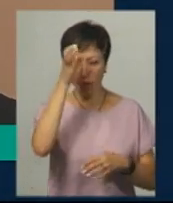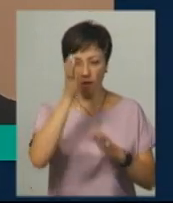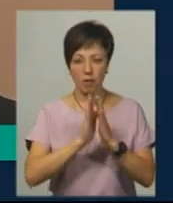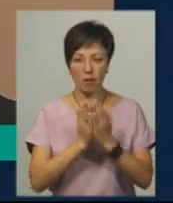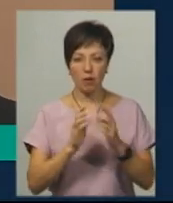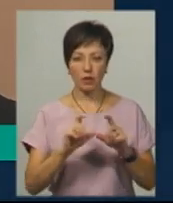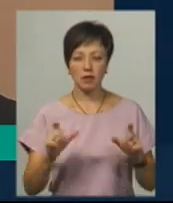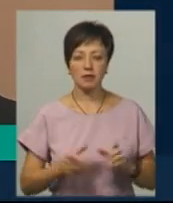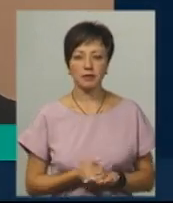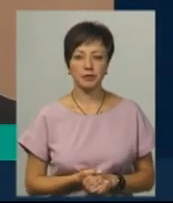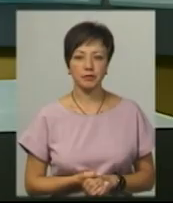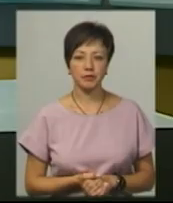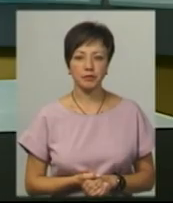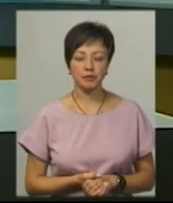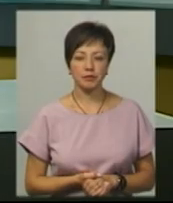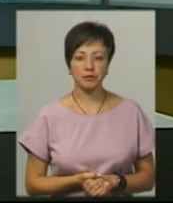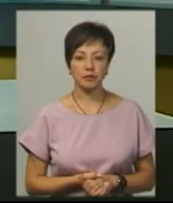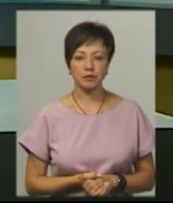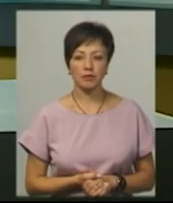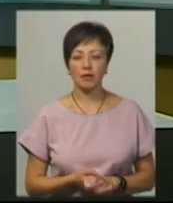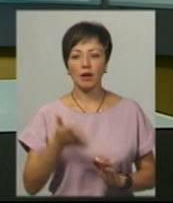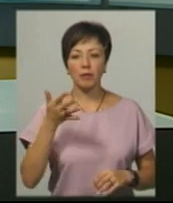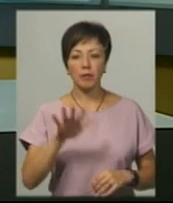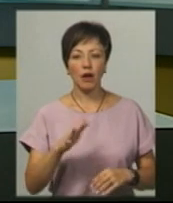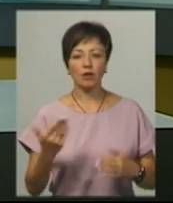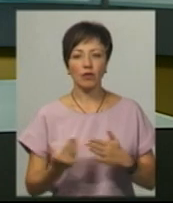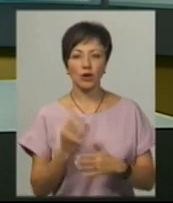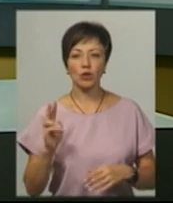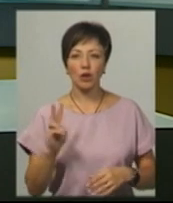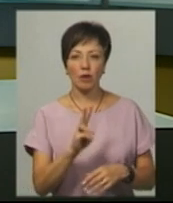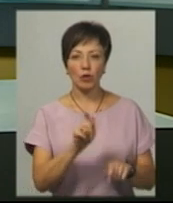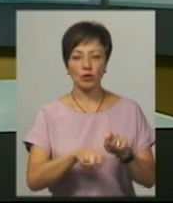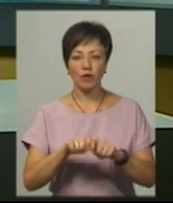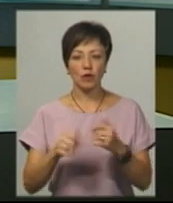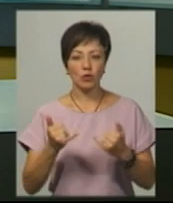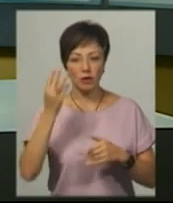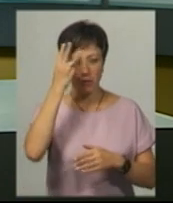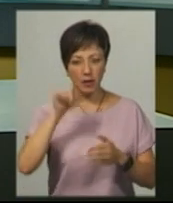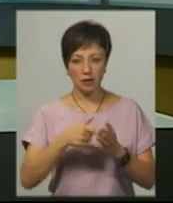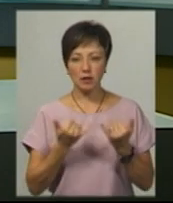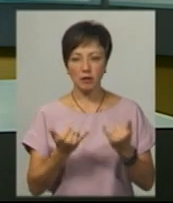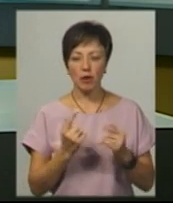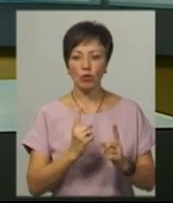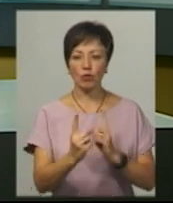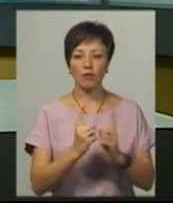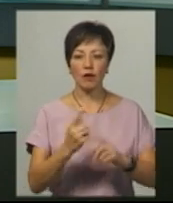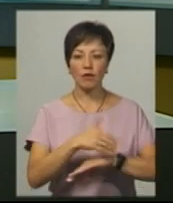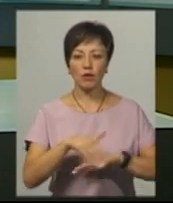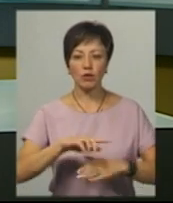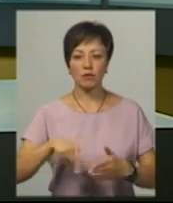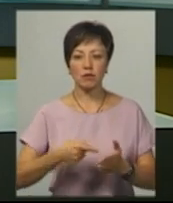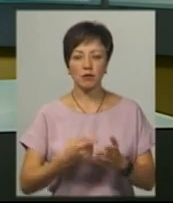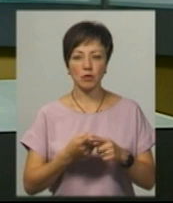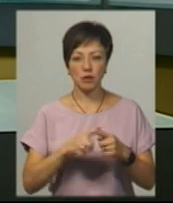бібліотеці. П'ять нових тролейбусів протестували сьогодні в Хмельницькому. Відтепер вони курсуватимуть вулицями міста.